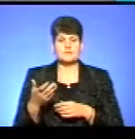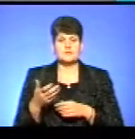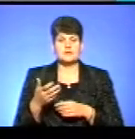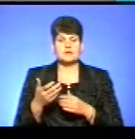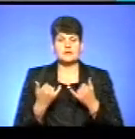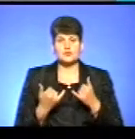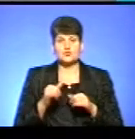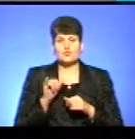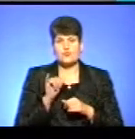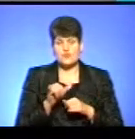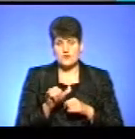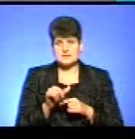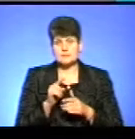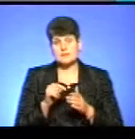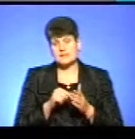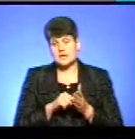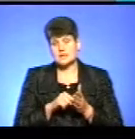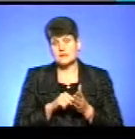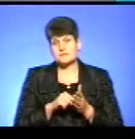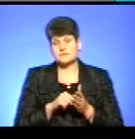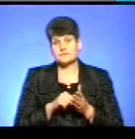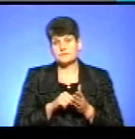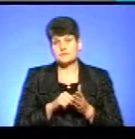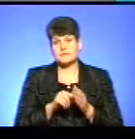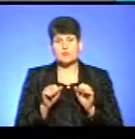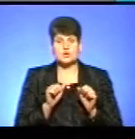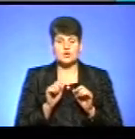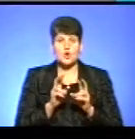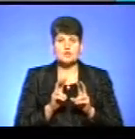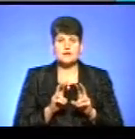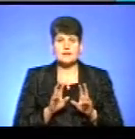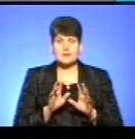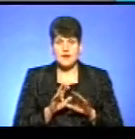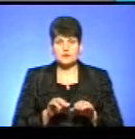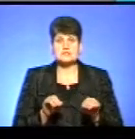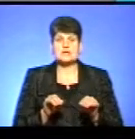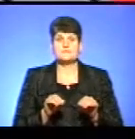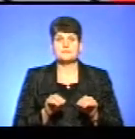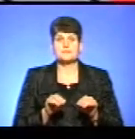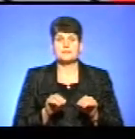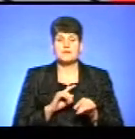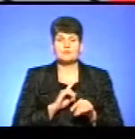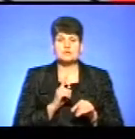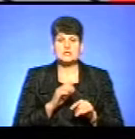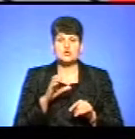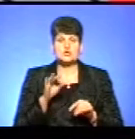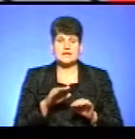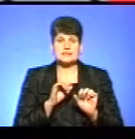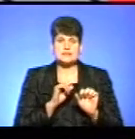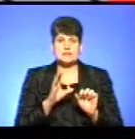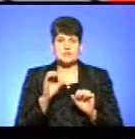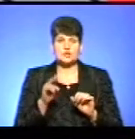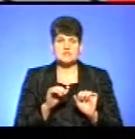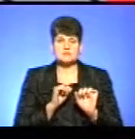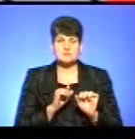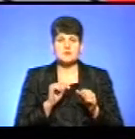Але якщо у вас таке питання, можливо, на уряді розглядалося, про те, що посилити соціальний захист і соцзабезпечення,